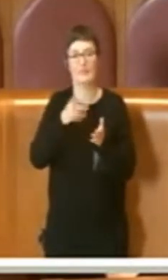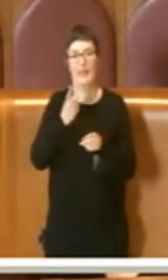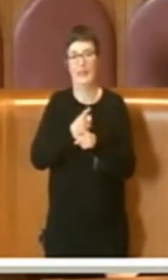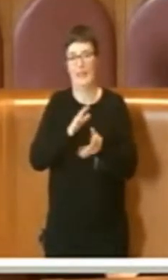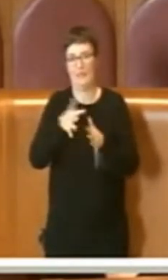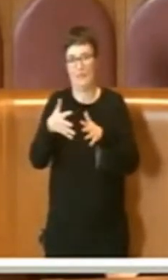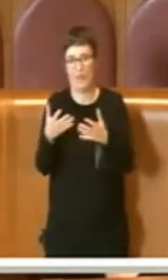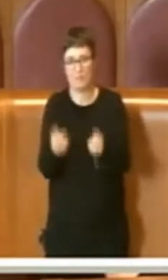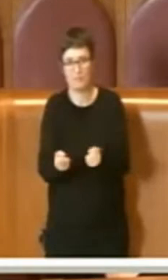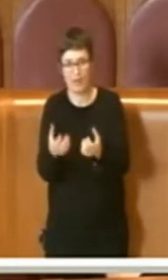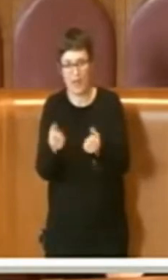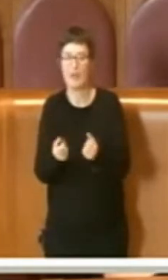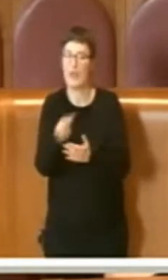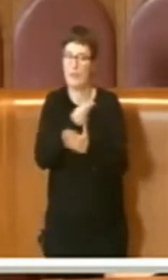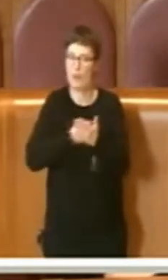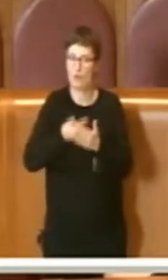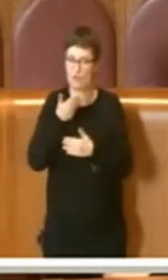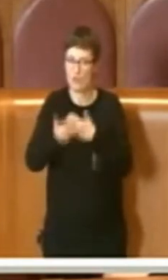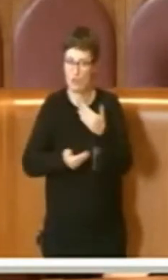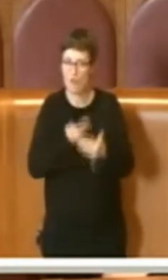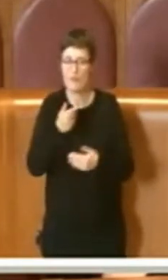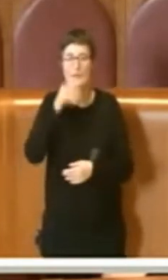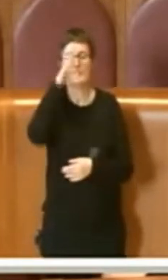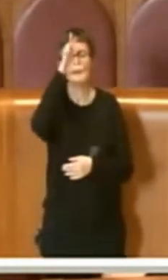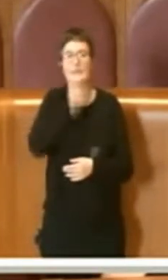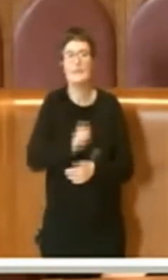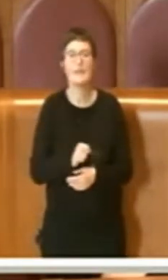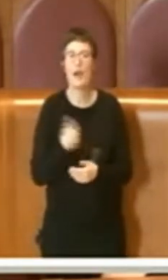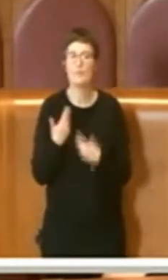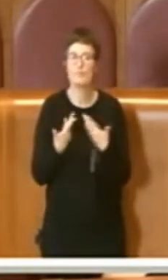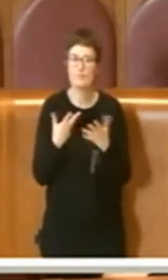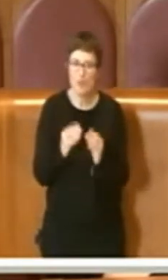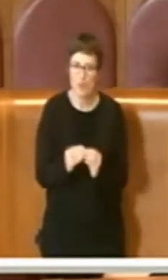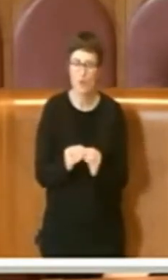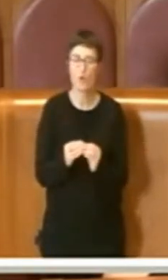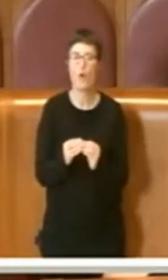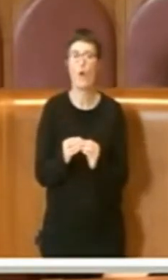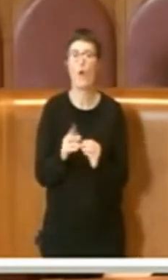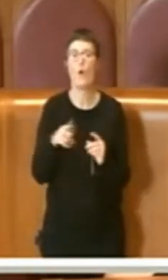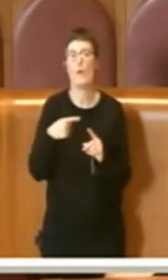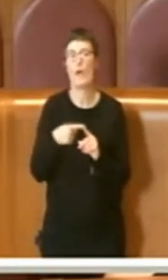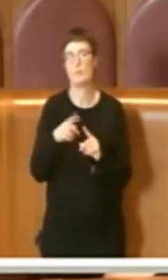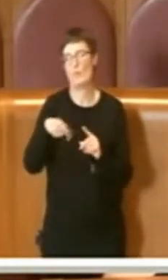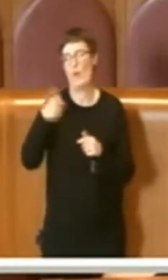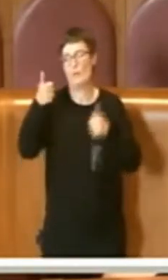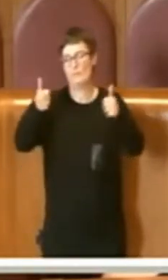come svilupparlo e come poi metterlo a gara.